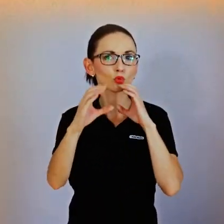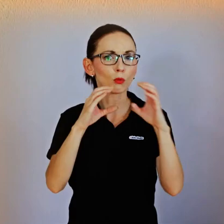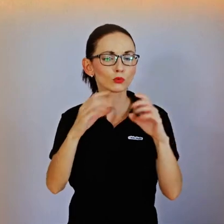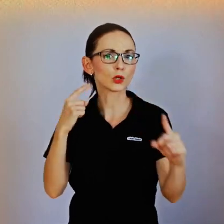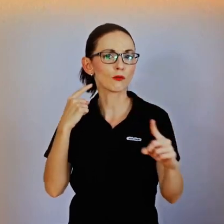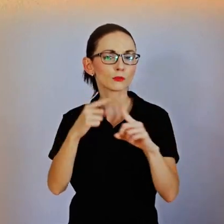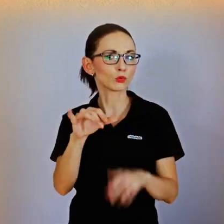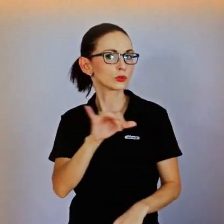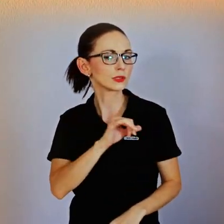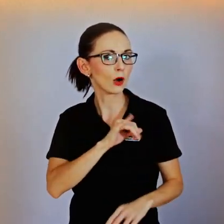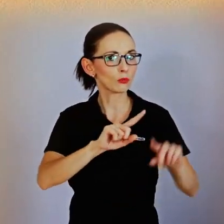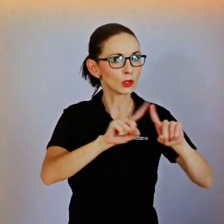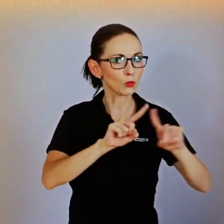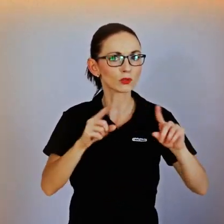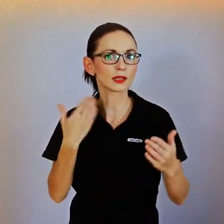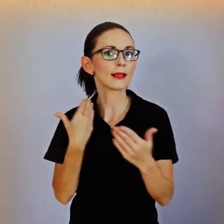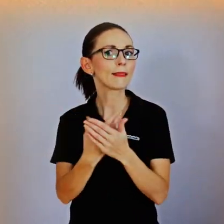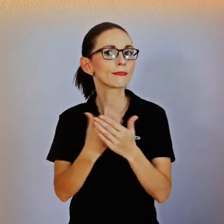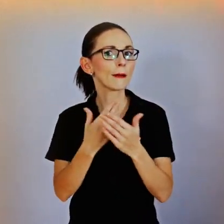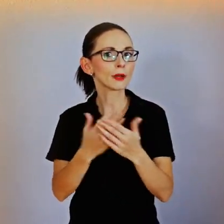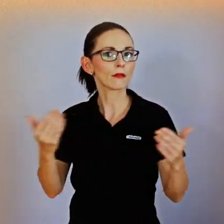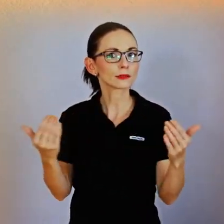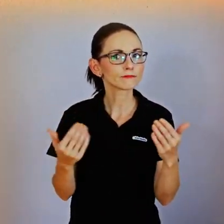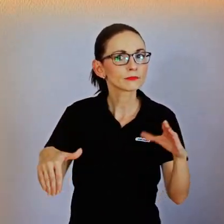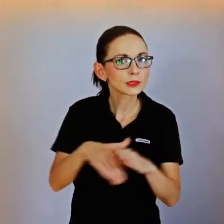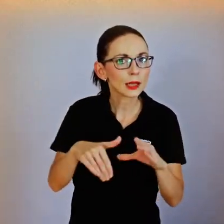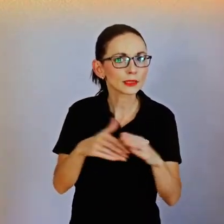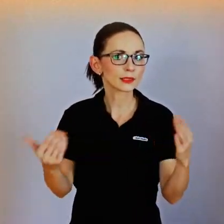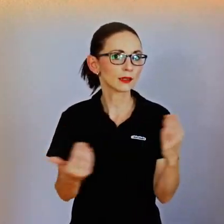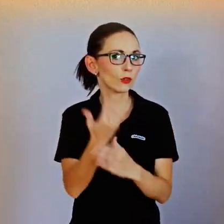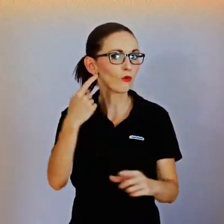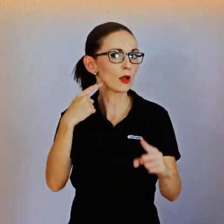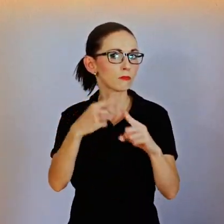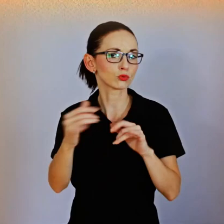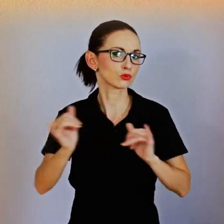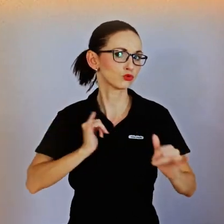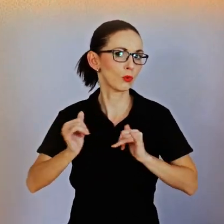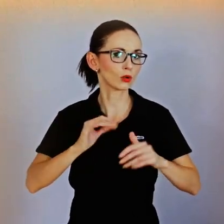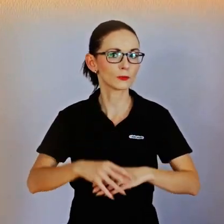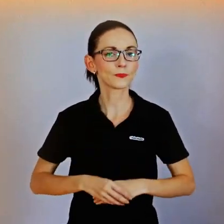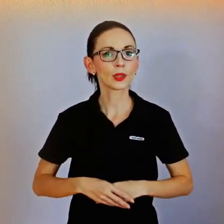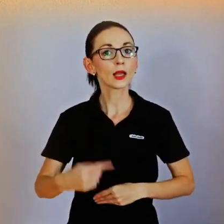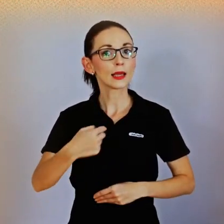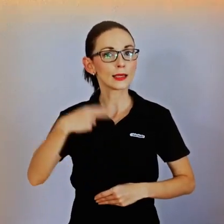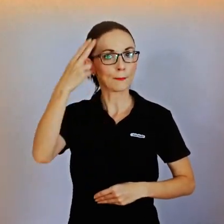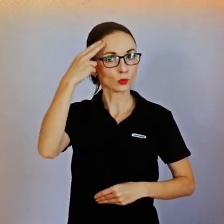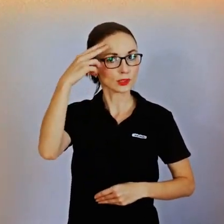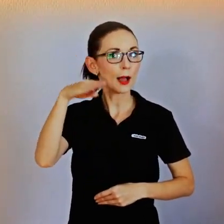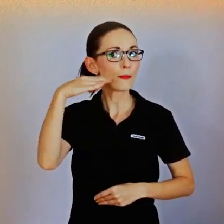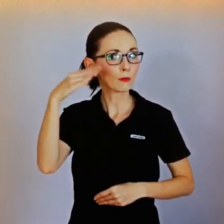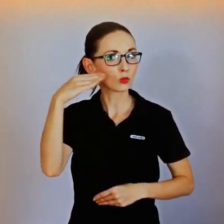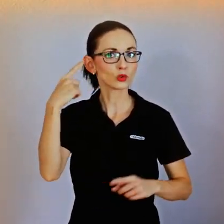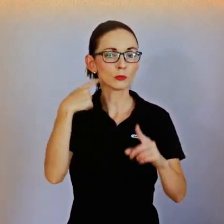a spektra lidí. Když budu chodit na nějaké sportovní kroužky nebo aktivity i pro lidi prostě s handicapem, tak tam mám taky nějaké